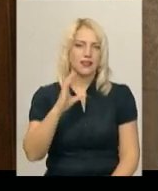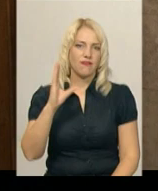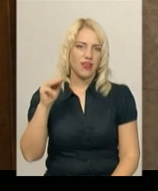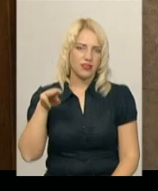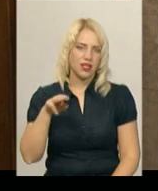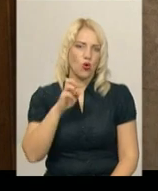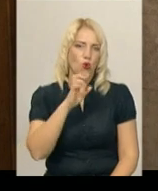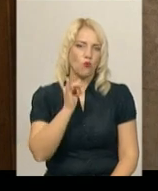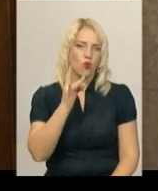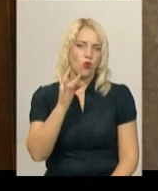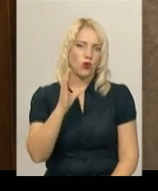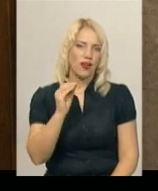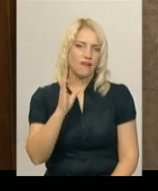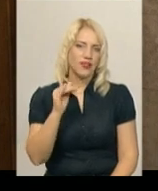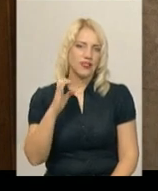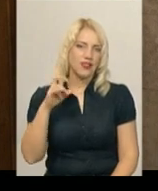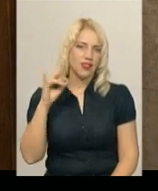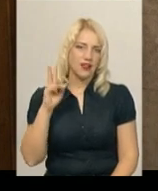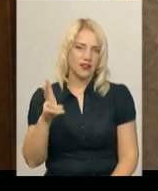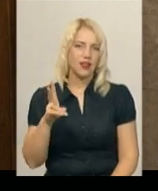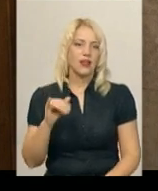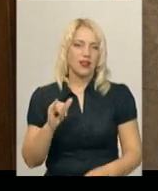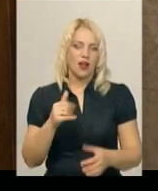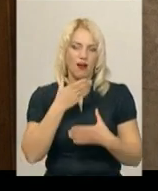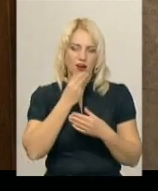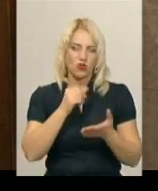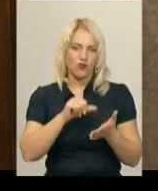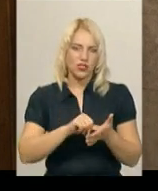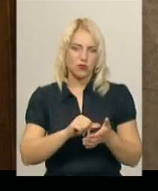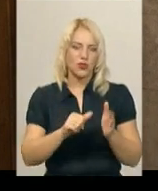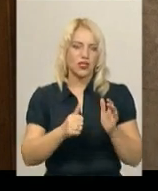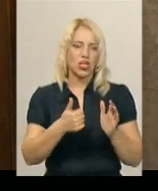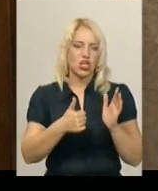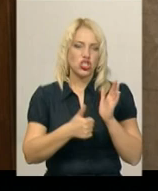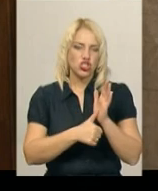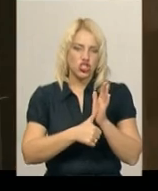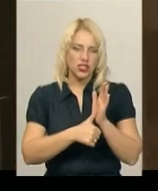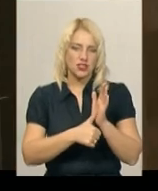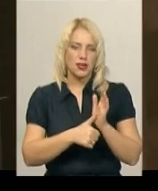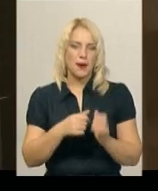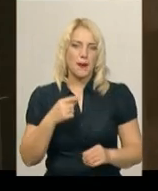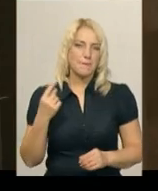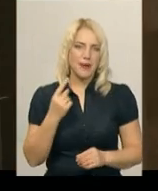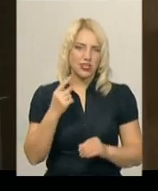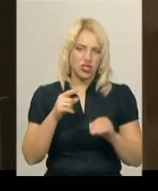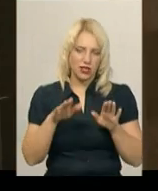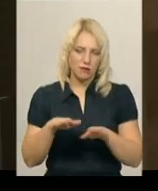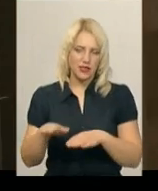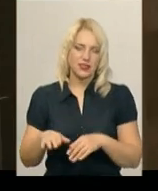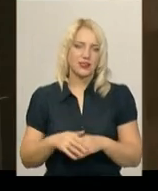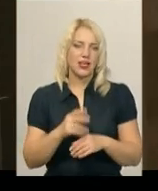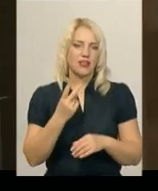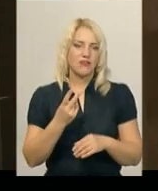Хлопці досить гарно виступили. Шість перших місць, два других і два третіх. І хотів би відмітити Федера